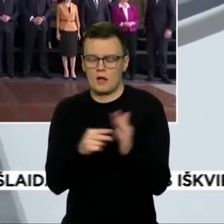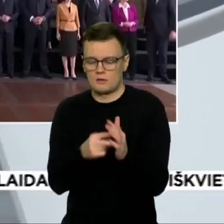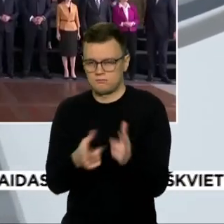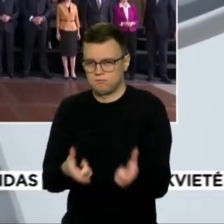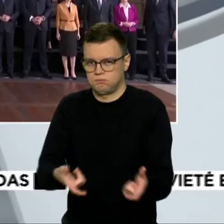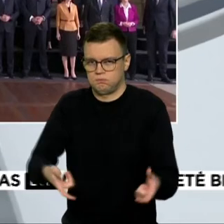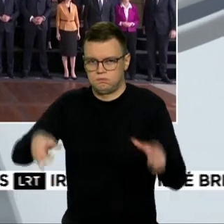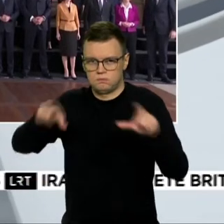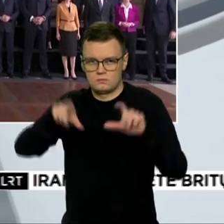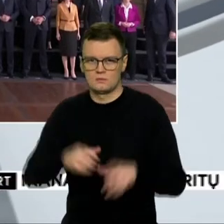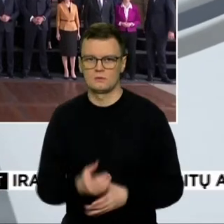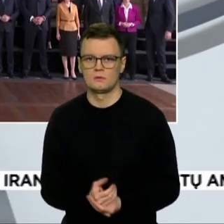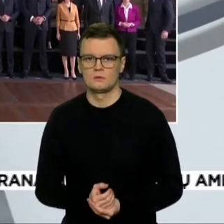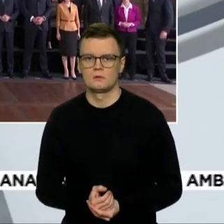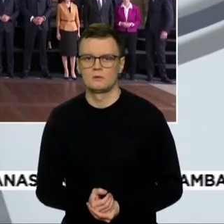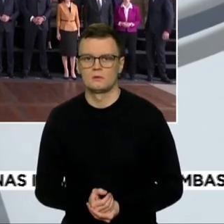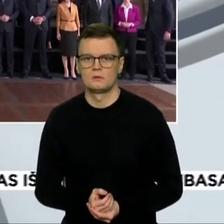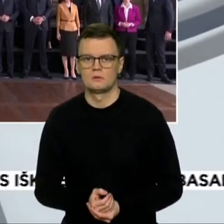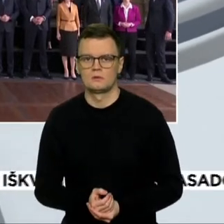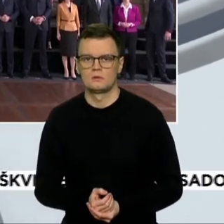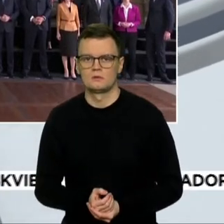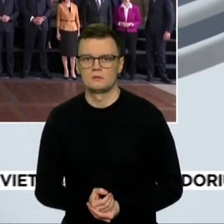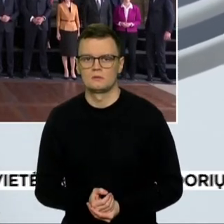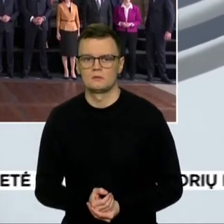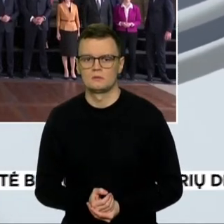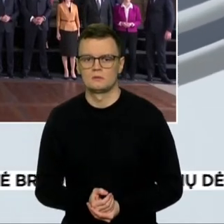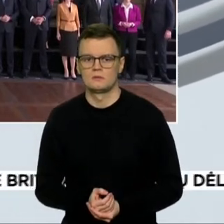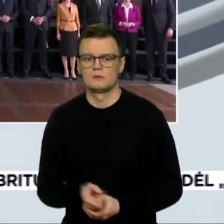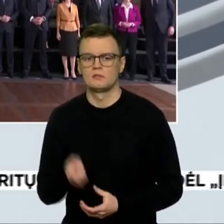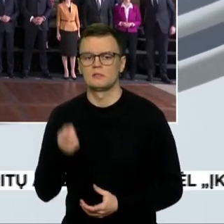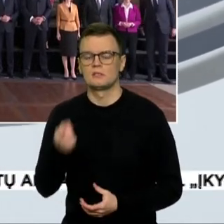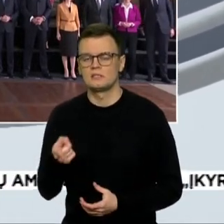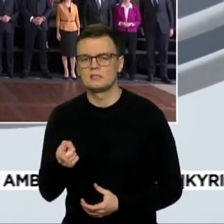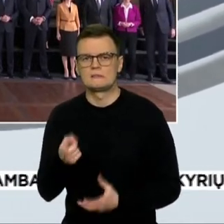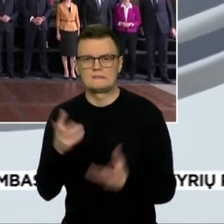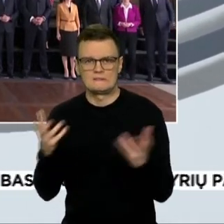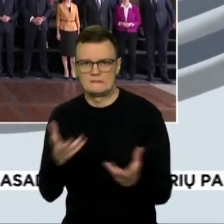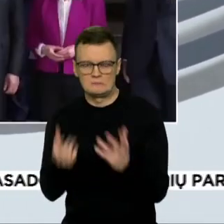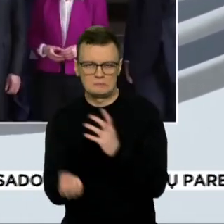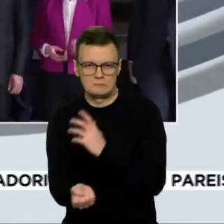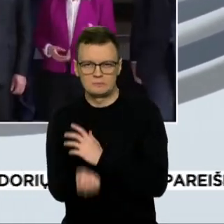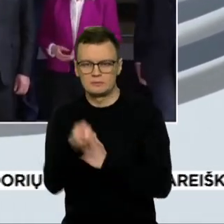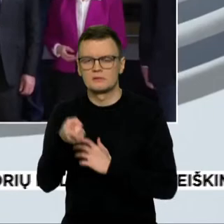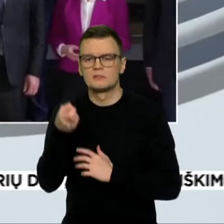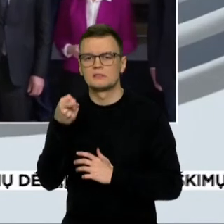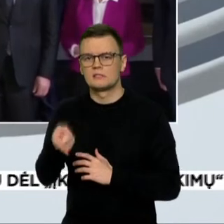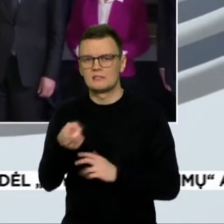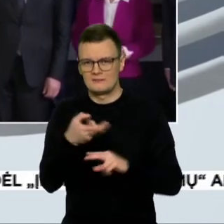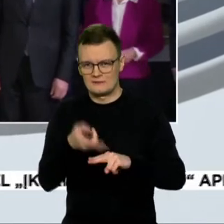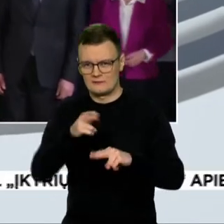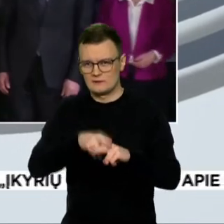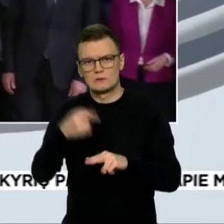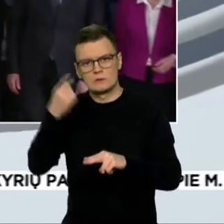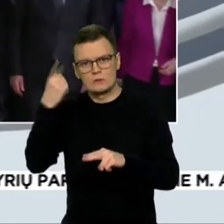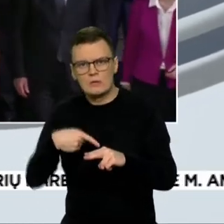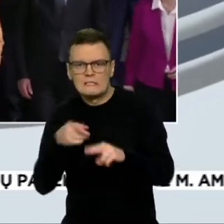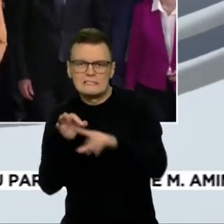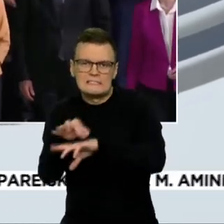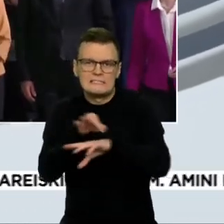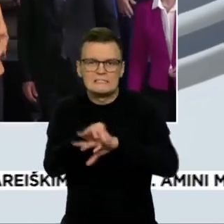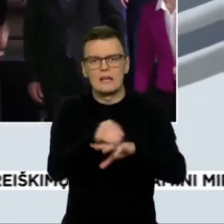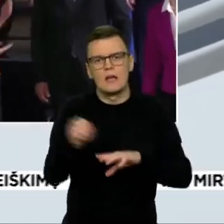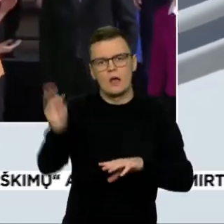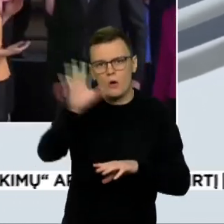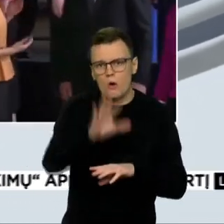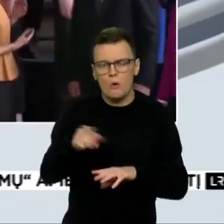esmės yra pakurstita jo ir tai yra jo įrankis veikti prieš Europą ir skaldyti šitą